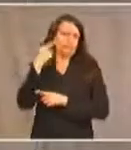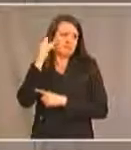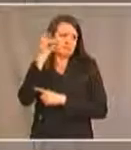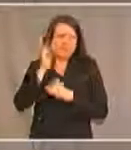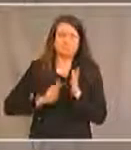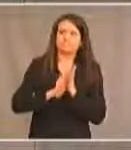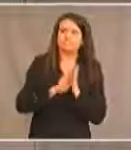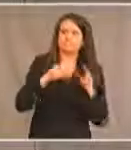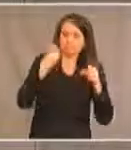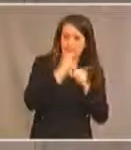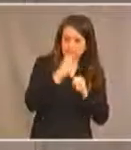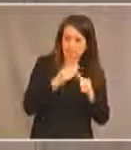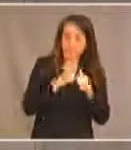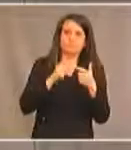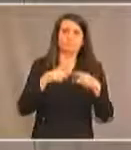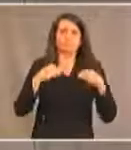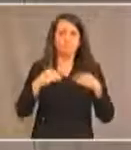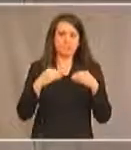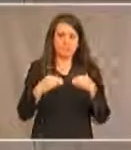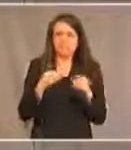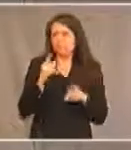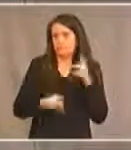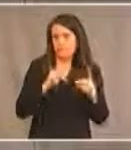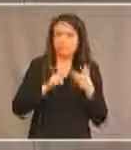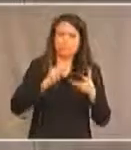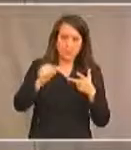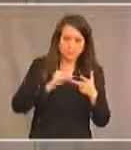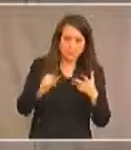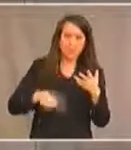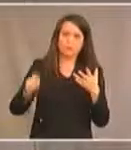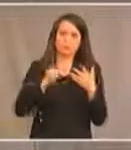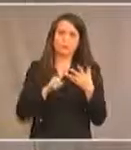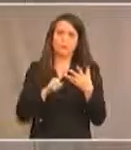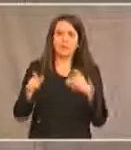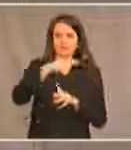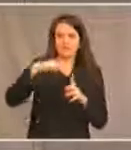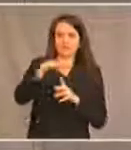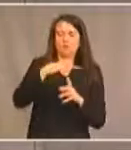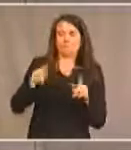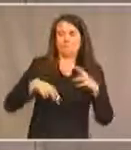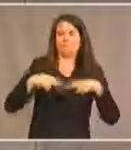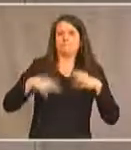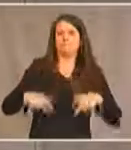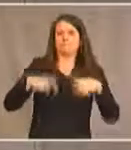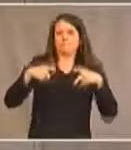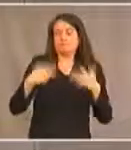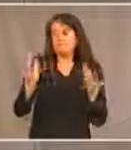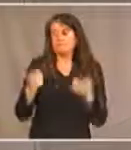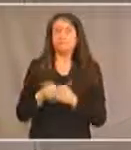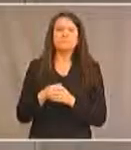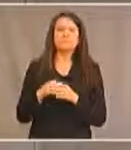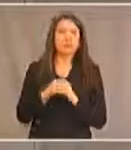marché public, la prestation de services, les transports et l'environnement bâti. Vous pouvez